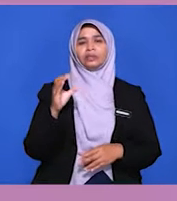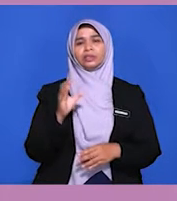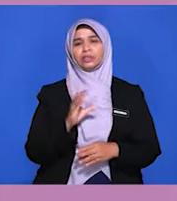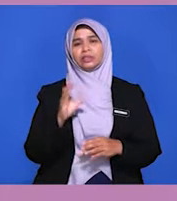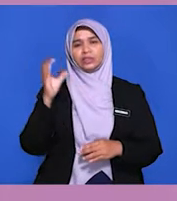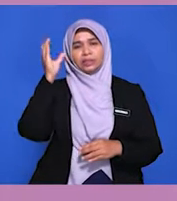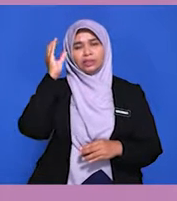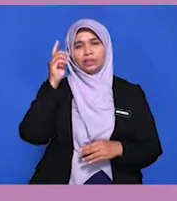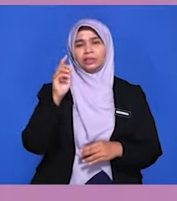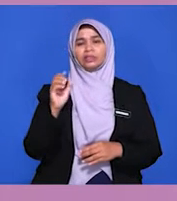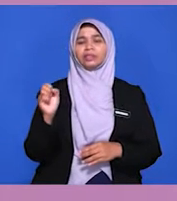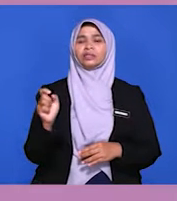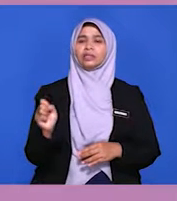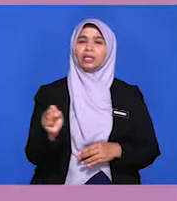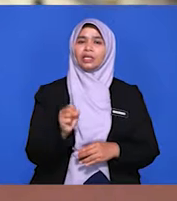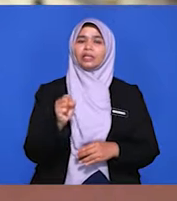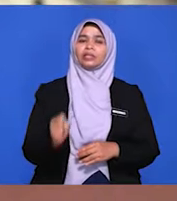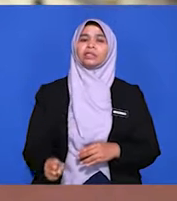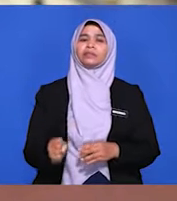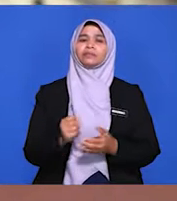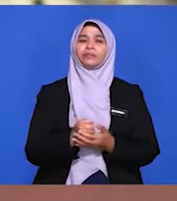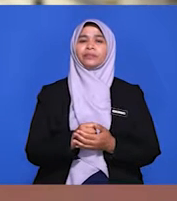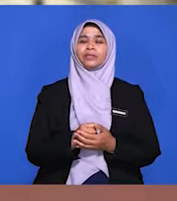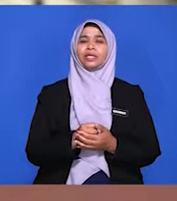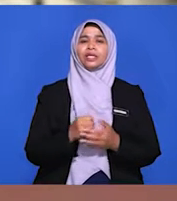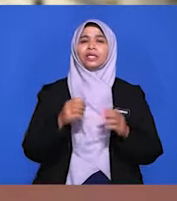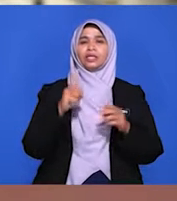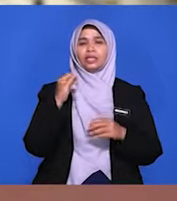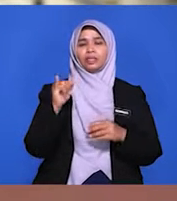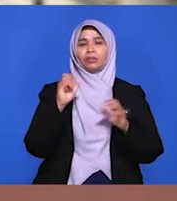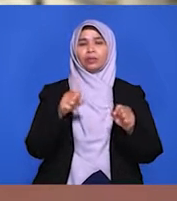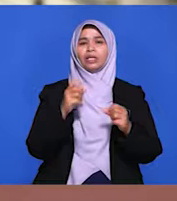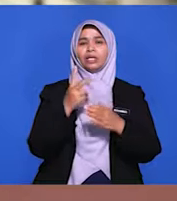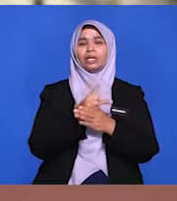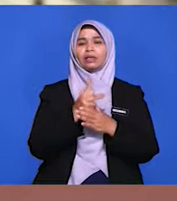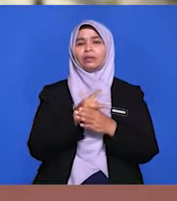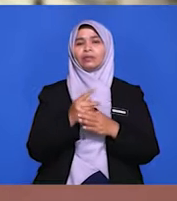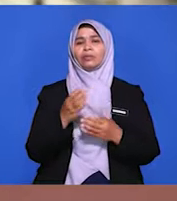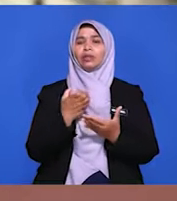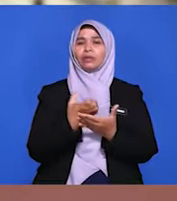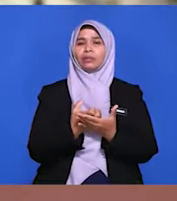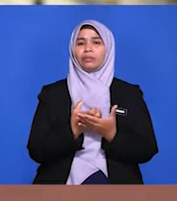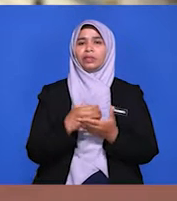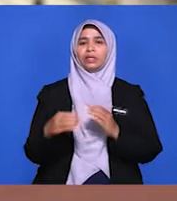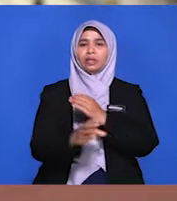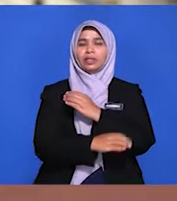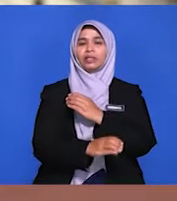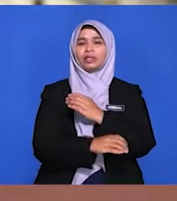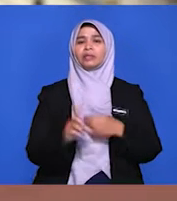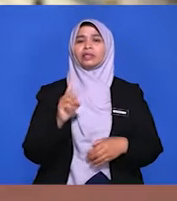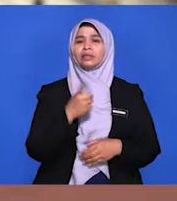dilancarkan oleh Korea Utara boleh mengancam keselamatan dan kepentingan ekonomi negara kita khususnya.